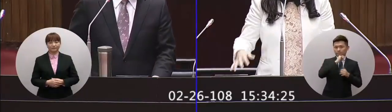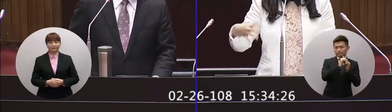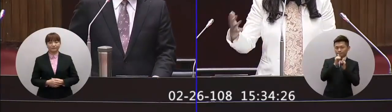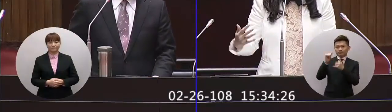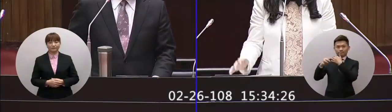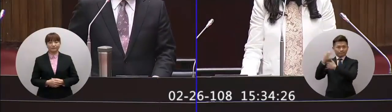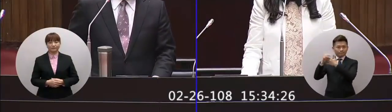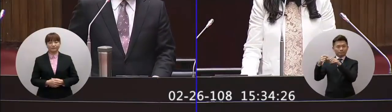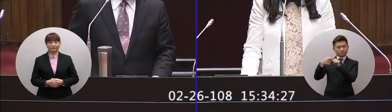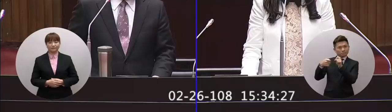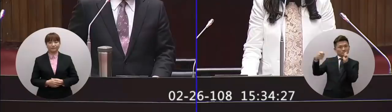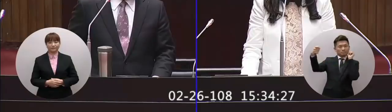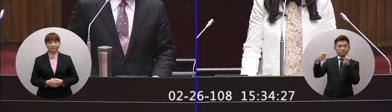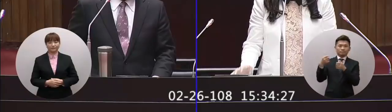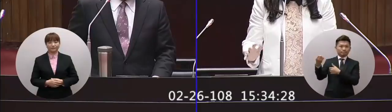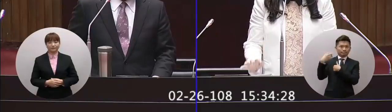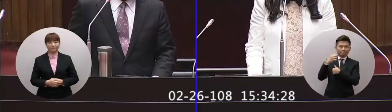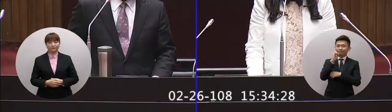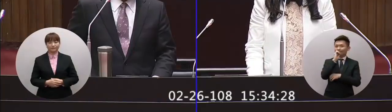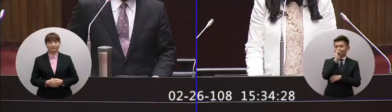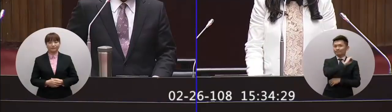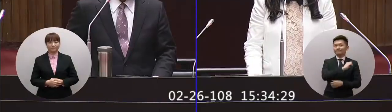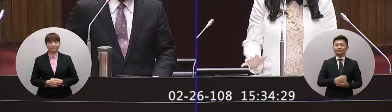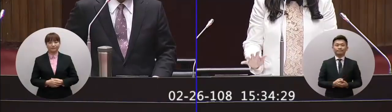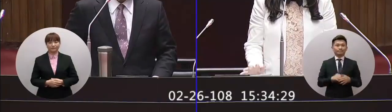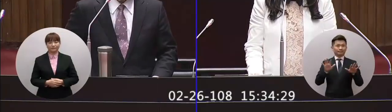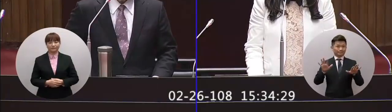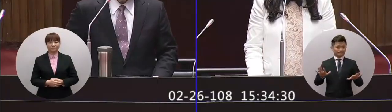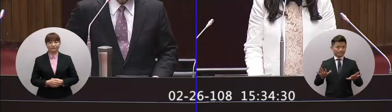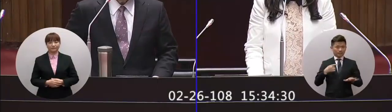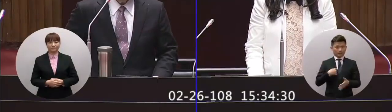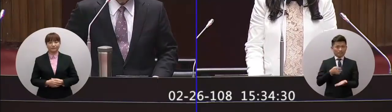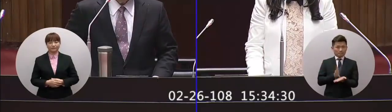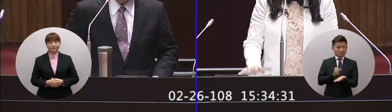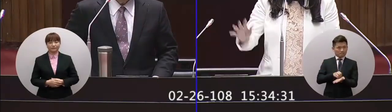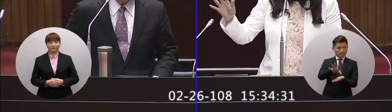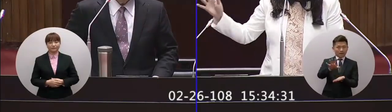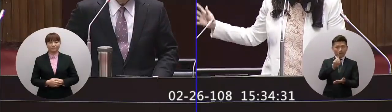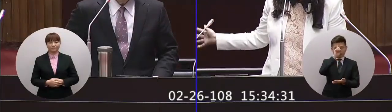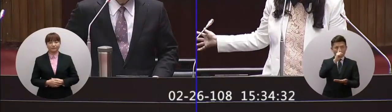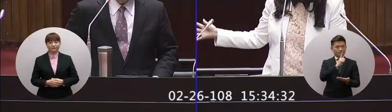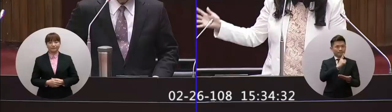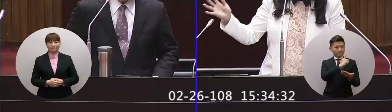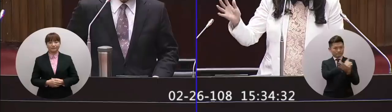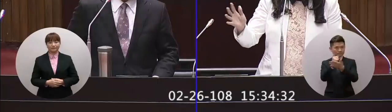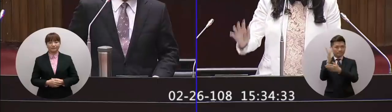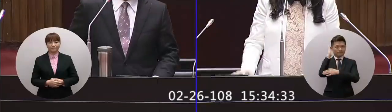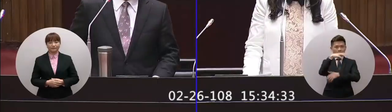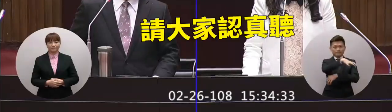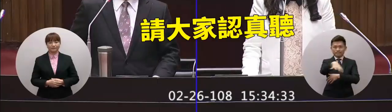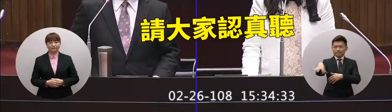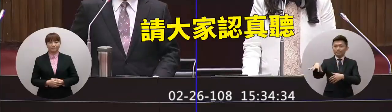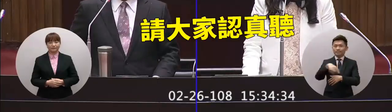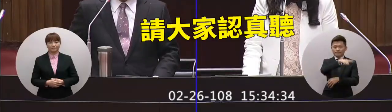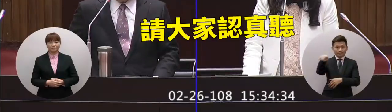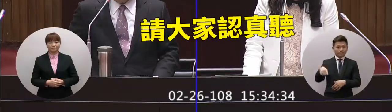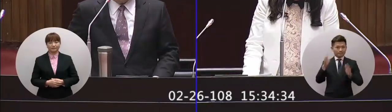就是很久都沒有海外的聲音回來那今天呢我所講的每一句話我要請在場所有的部會大家所有